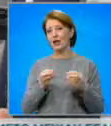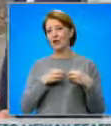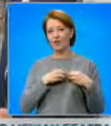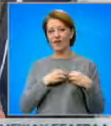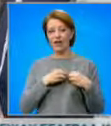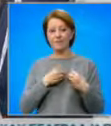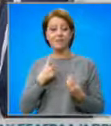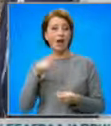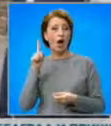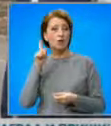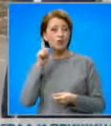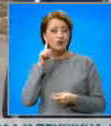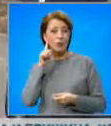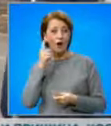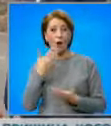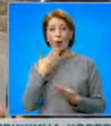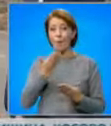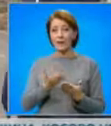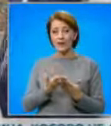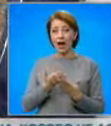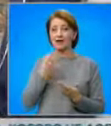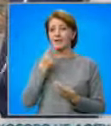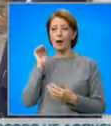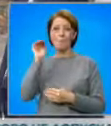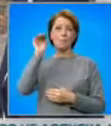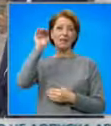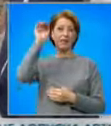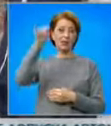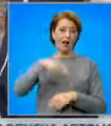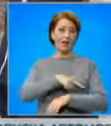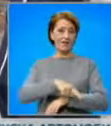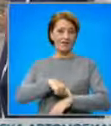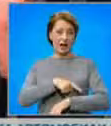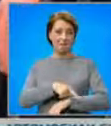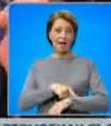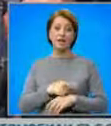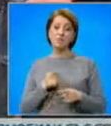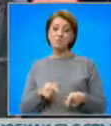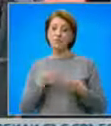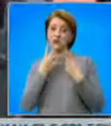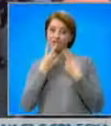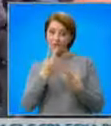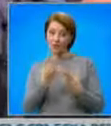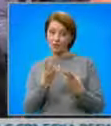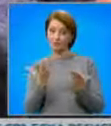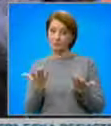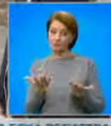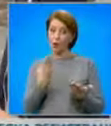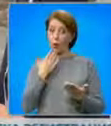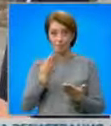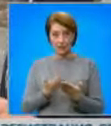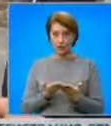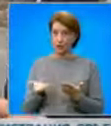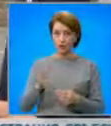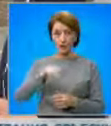чух едни обещания, във бъдеще време, конкретно може би сега ще видим как ще се развият нещата, дали наистина обещаното ще бъде